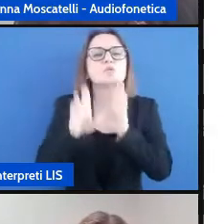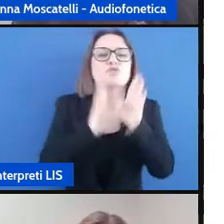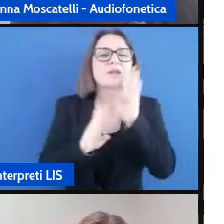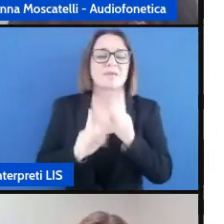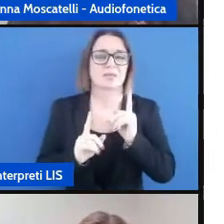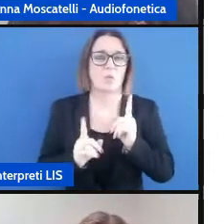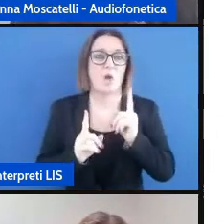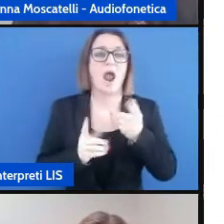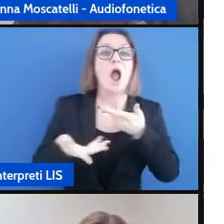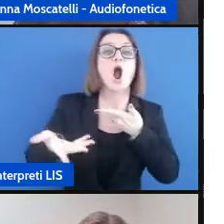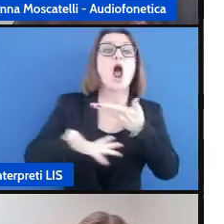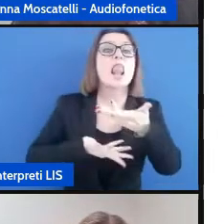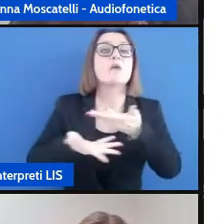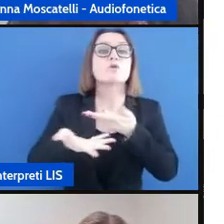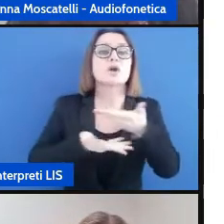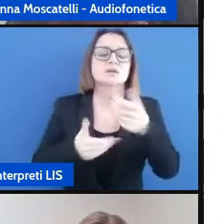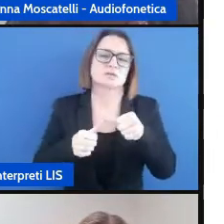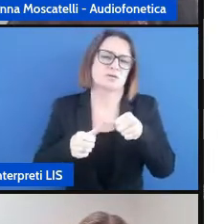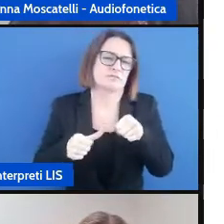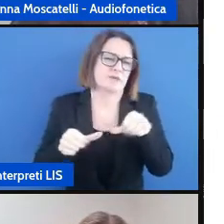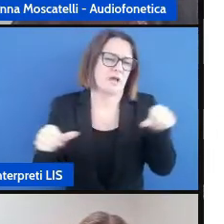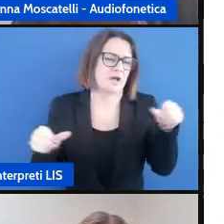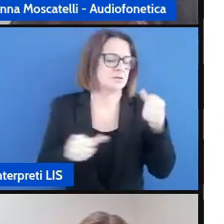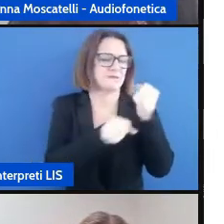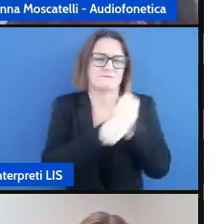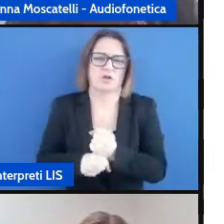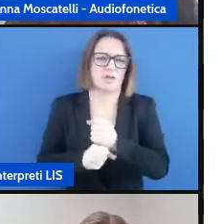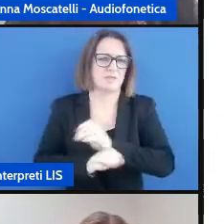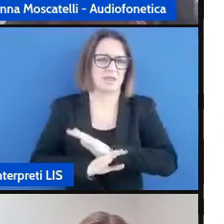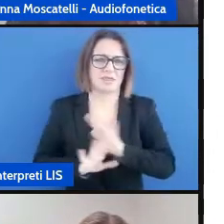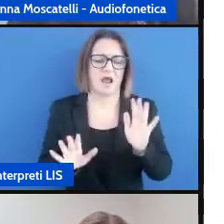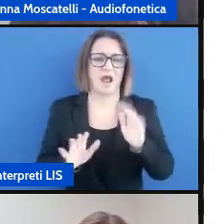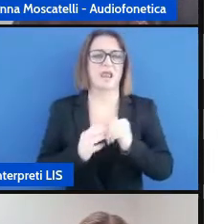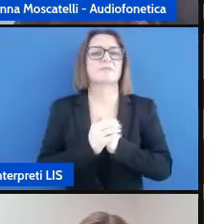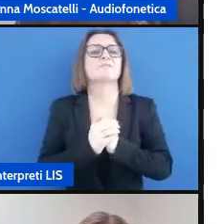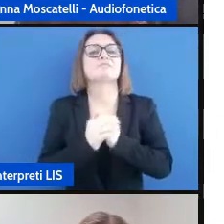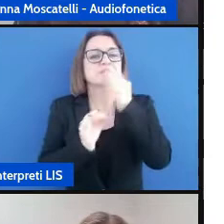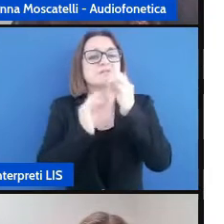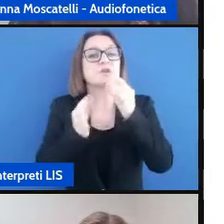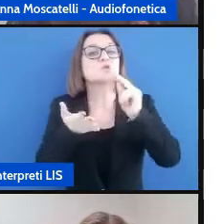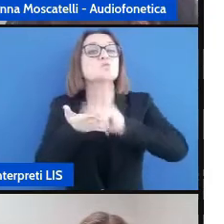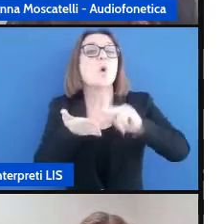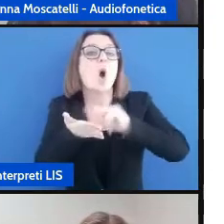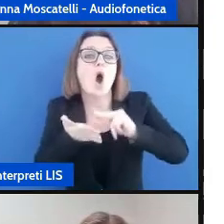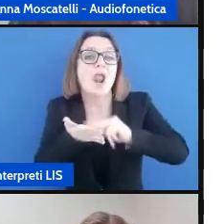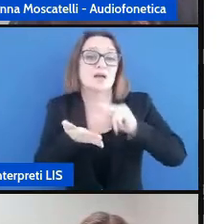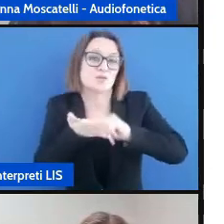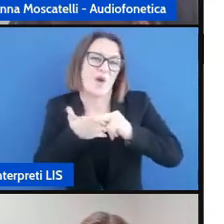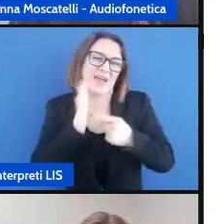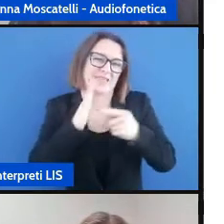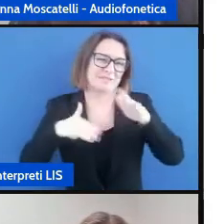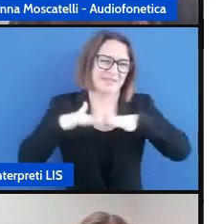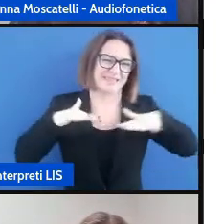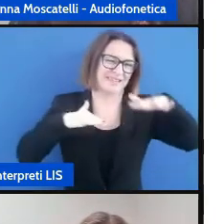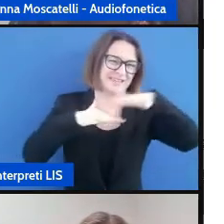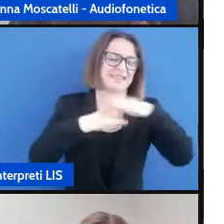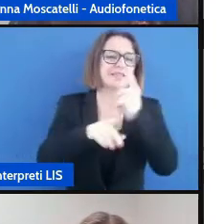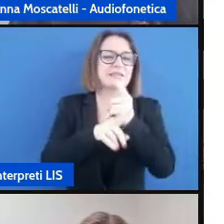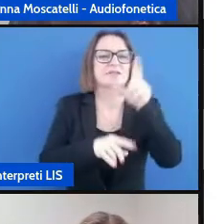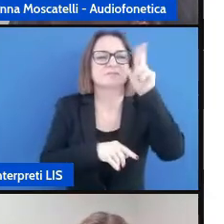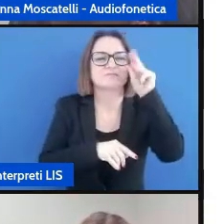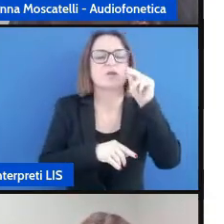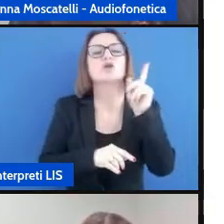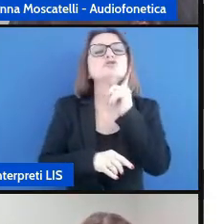fondamentale quindi la scuola il personale della scuola deve sapere cos'è la sordità